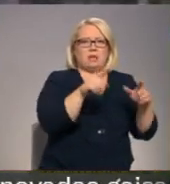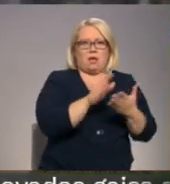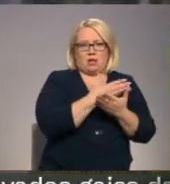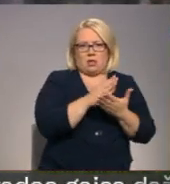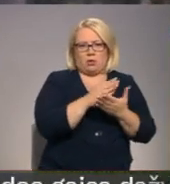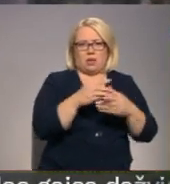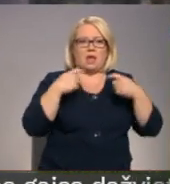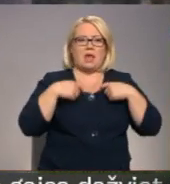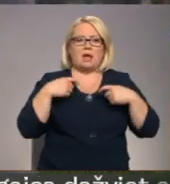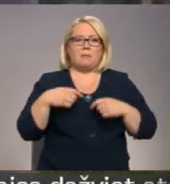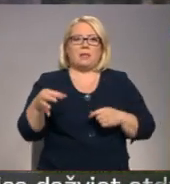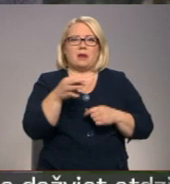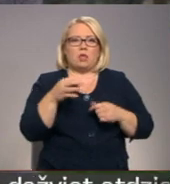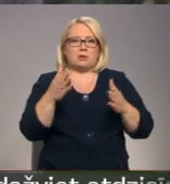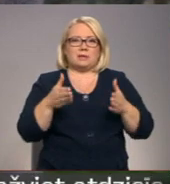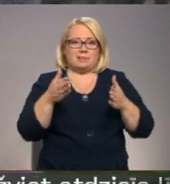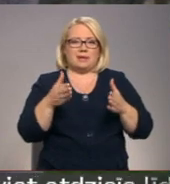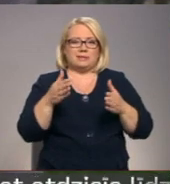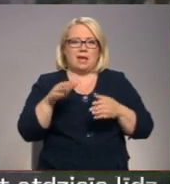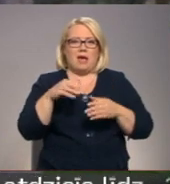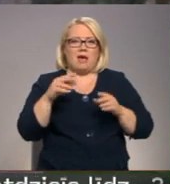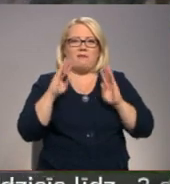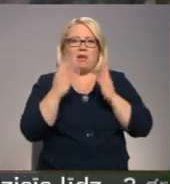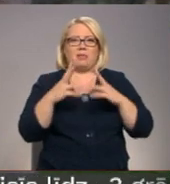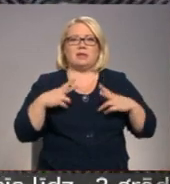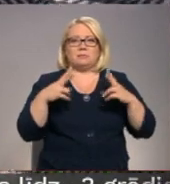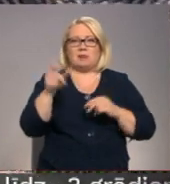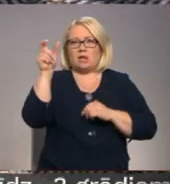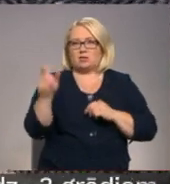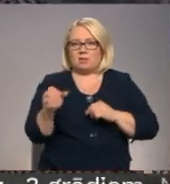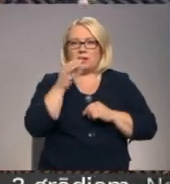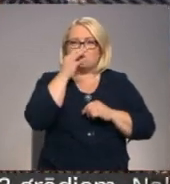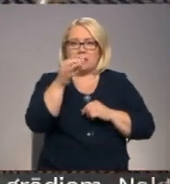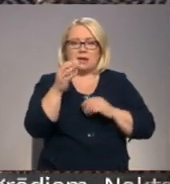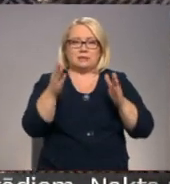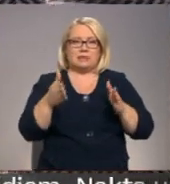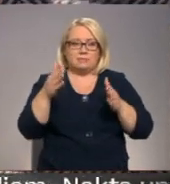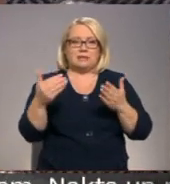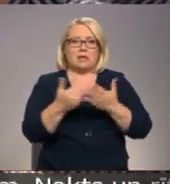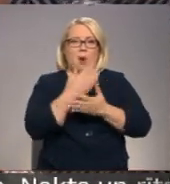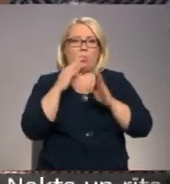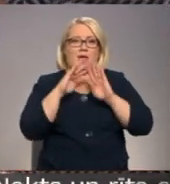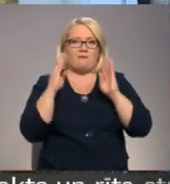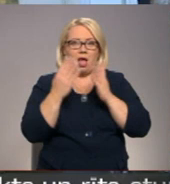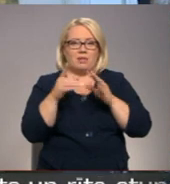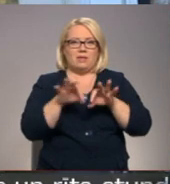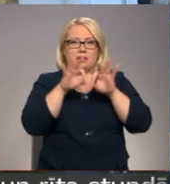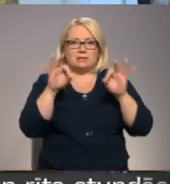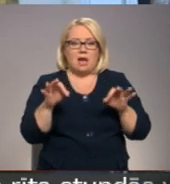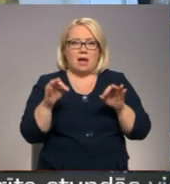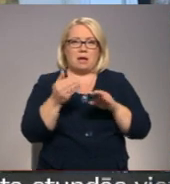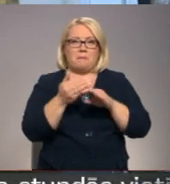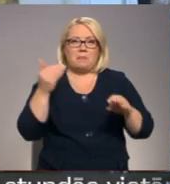Jākapels reģionālās slimnīcas valdes priekšsēdētāja Margarita Meļņikovu uzsver, slimnīcas jaunā valde, kas darbu sāka pirms